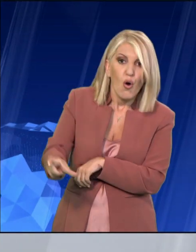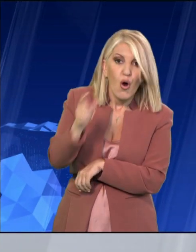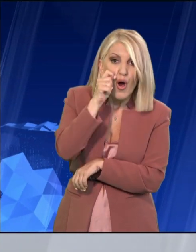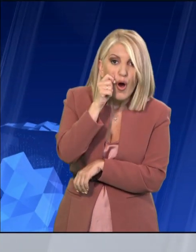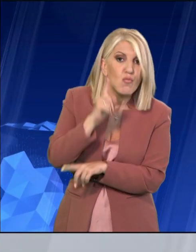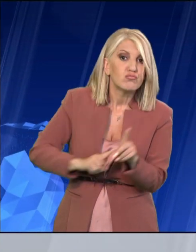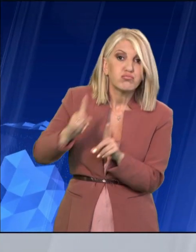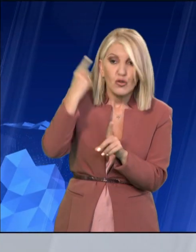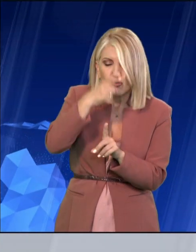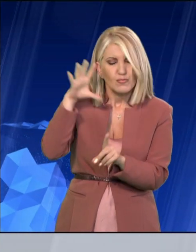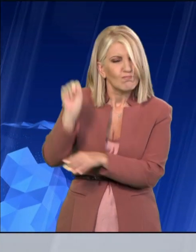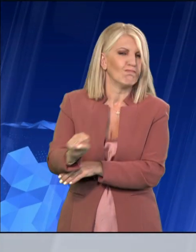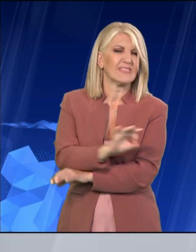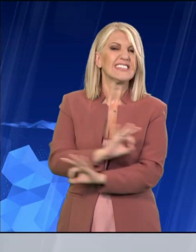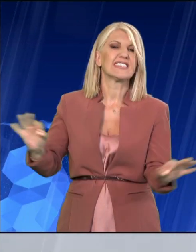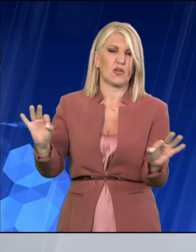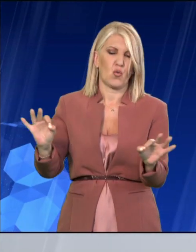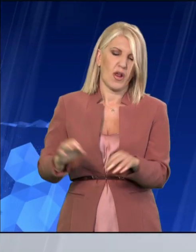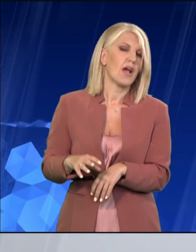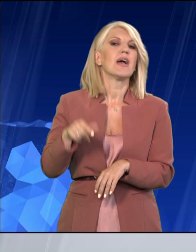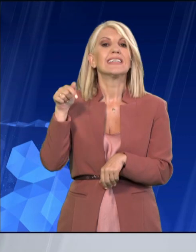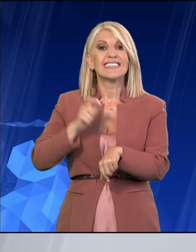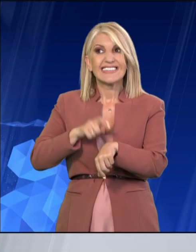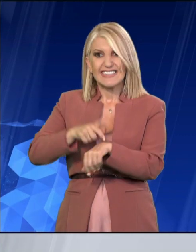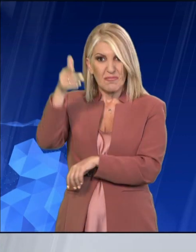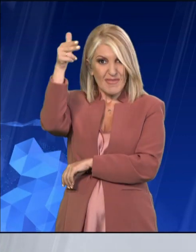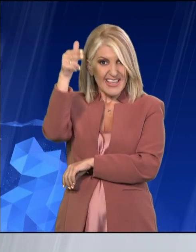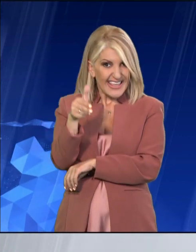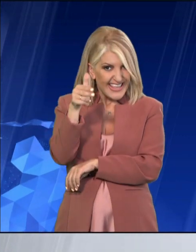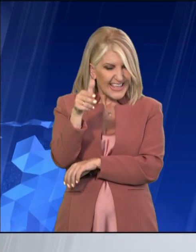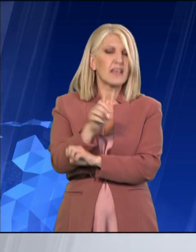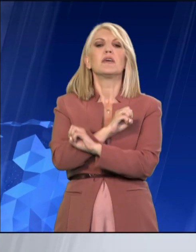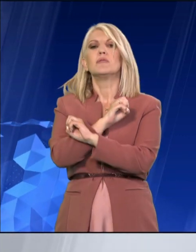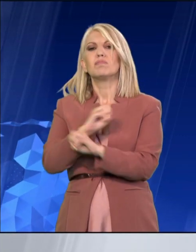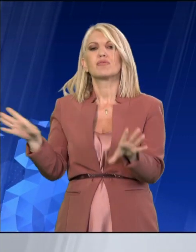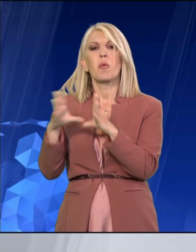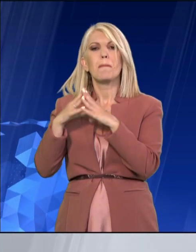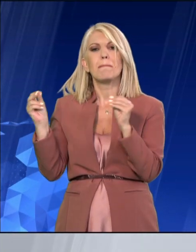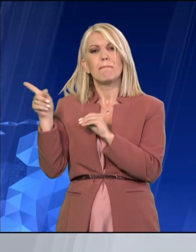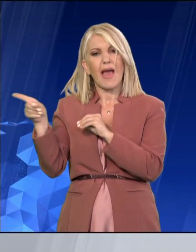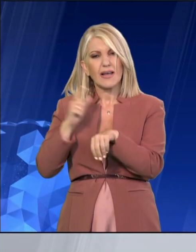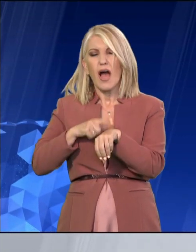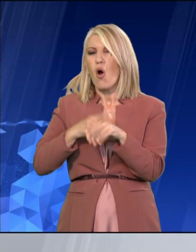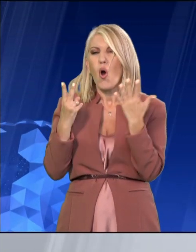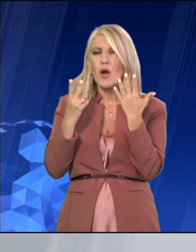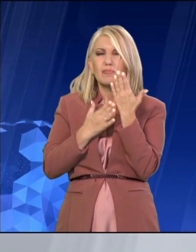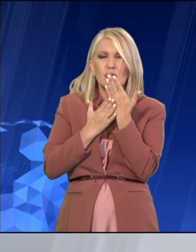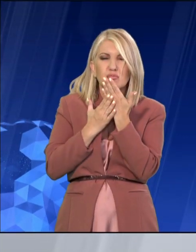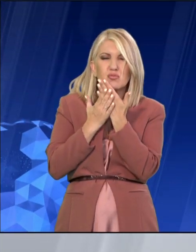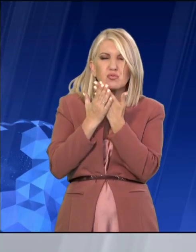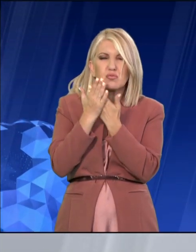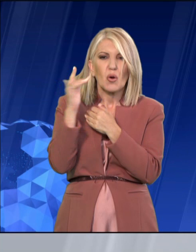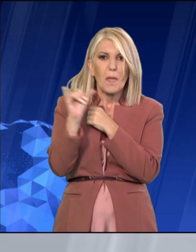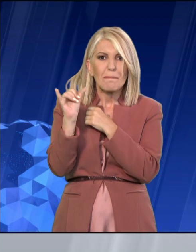Υπενθυμίζεται ότι σε βίντεο το κουμέντο έχει καταγραφεί η στιγμή της έκρηξης στην τεκτονική στο Ά, λίγο πριν από τις 7 το πρωί της 5ης, ενώ